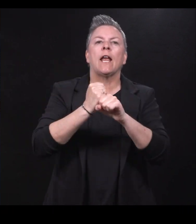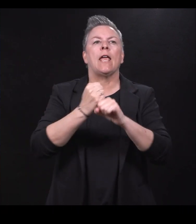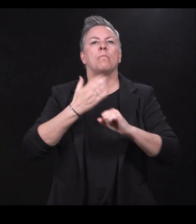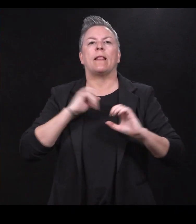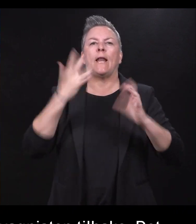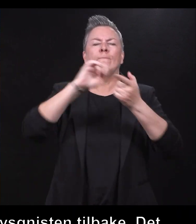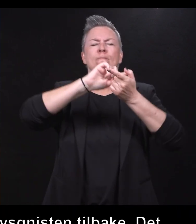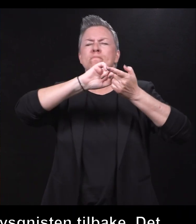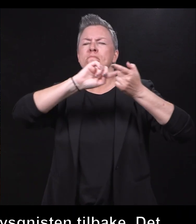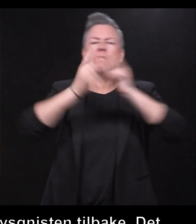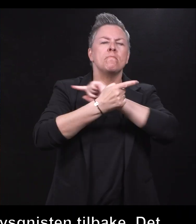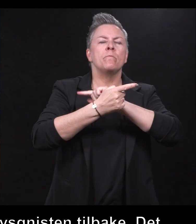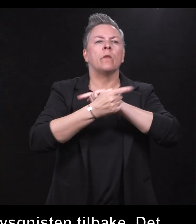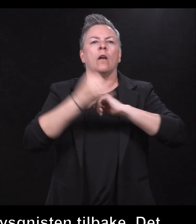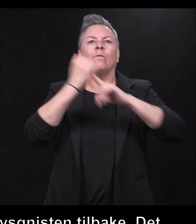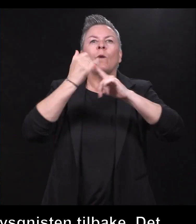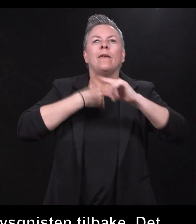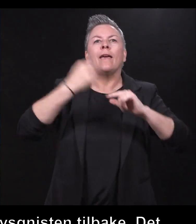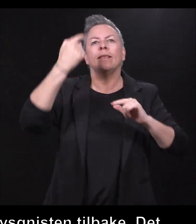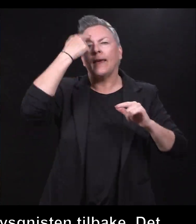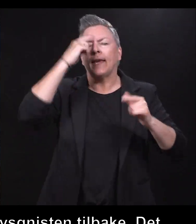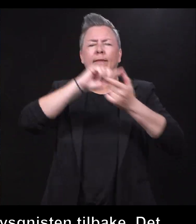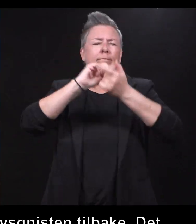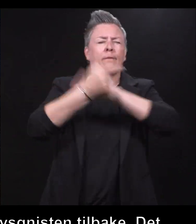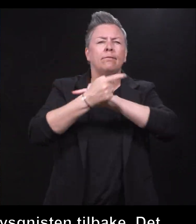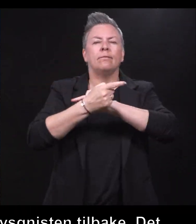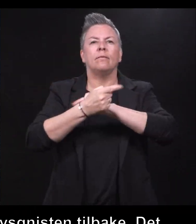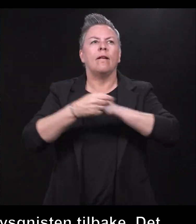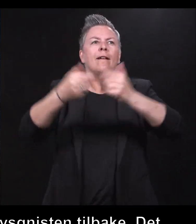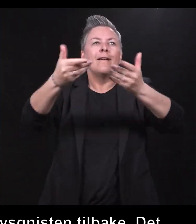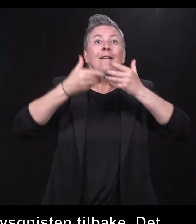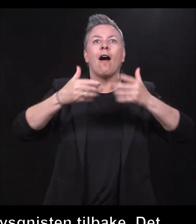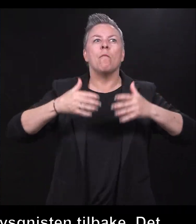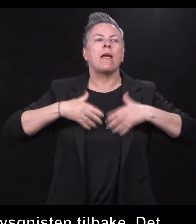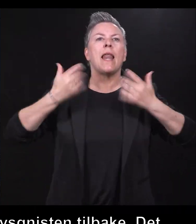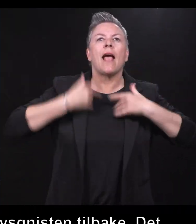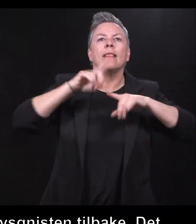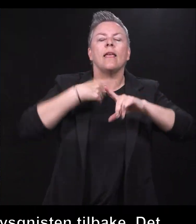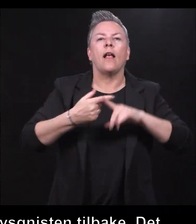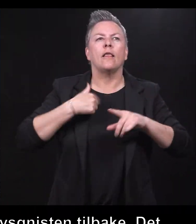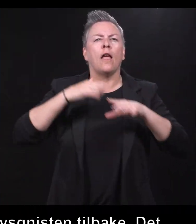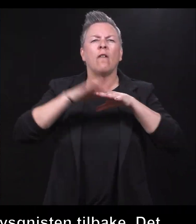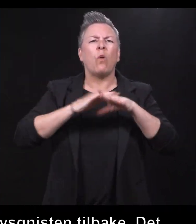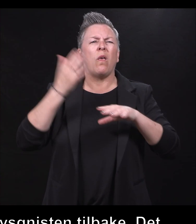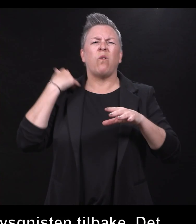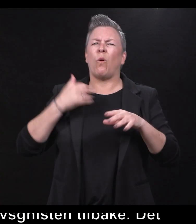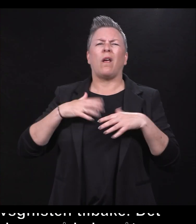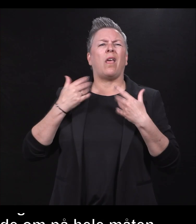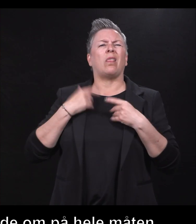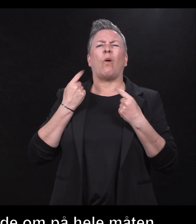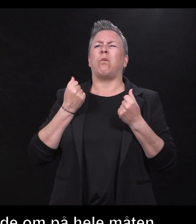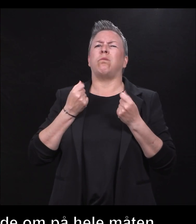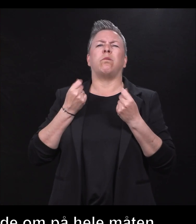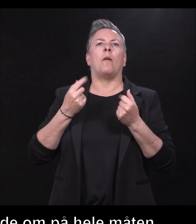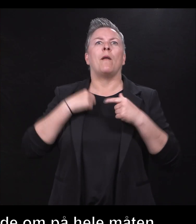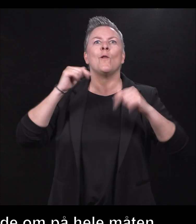liksom hele måten jeg tenkte. Og ga meg glede tilbake igjen liksom. Jeg følte at jeg hadde manglet det lenge. Ungene man